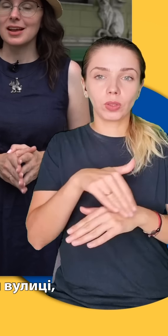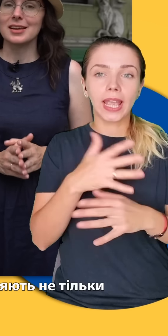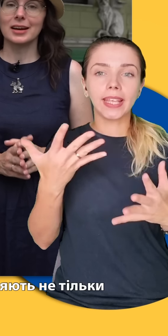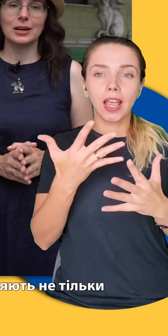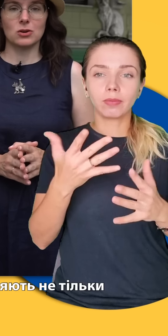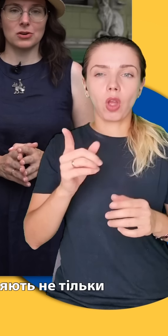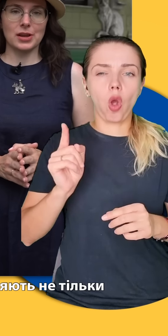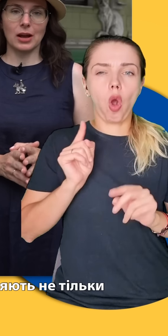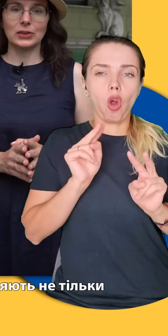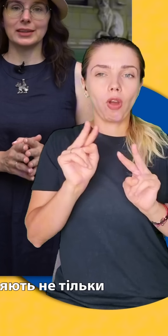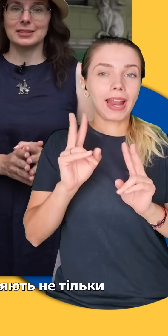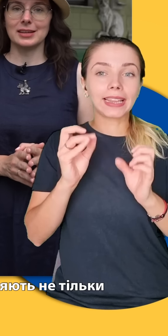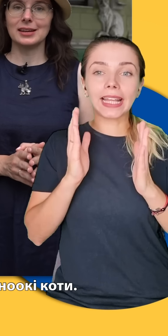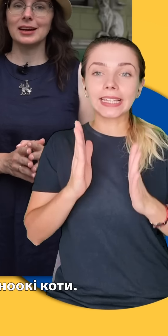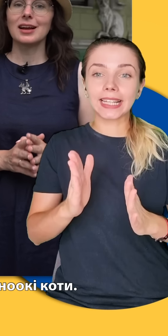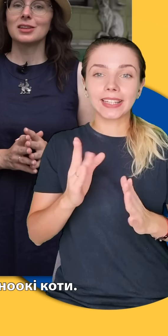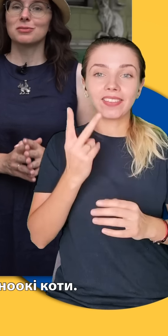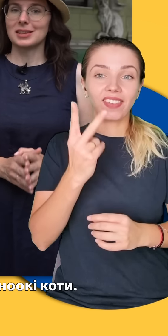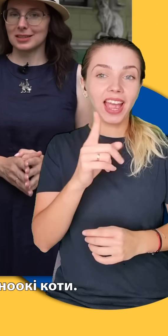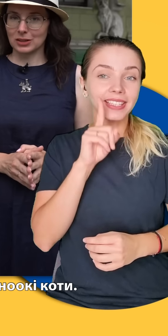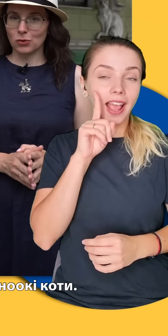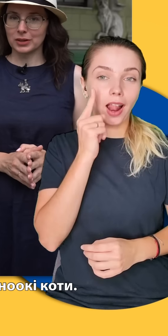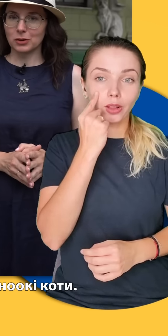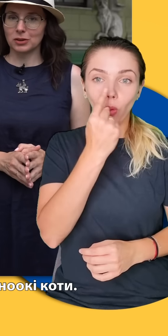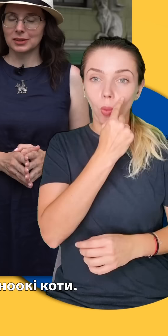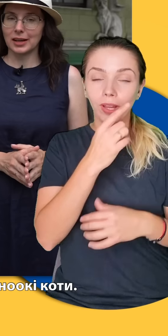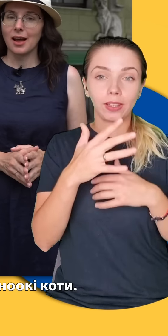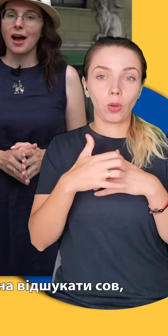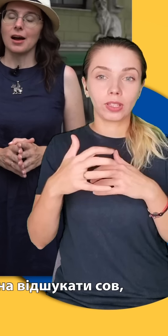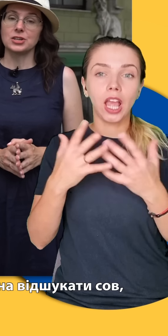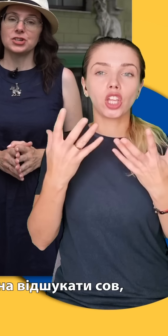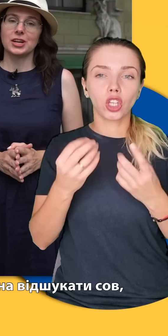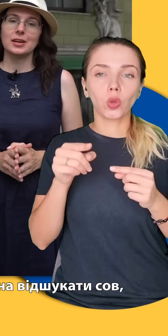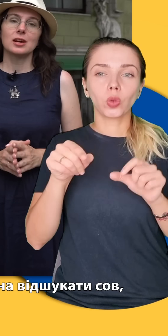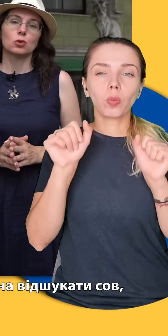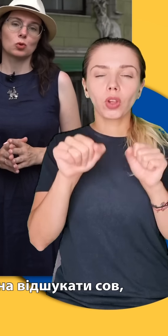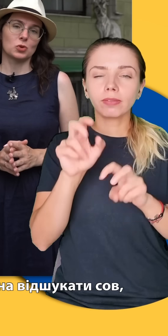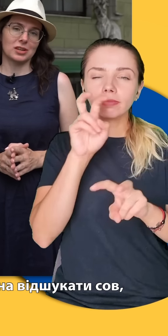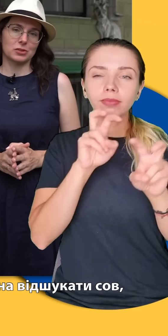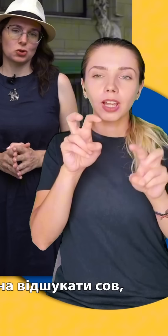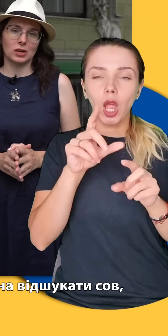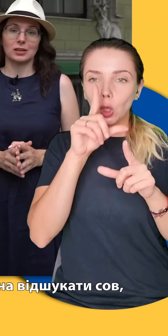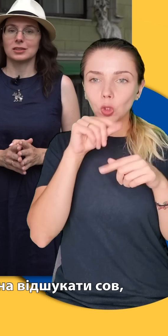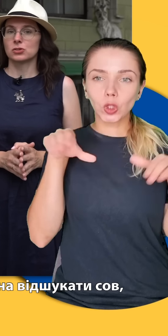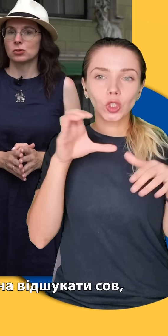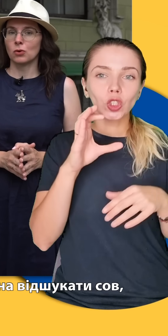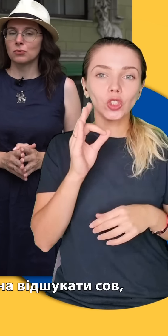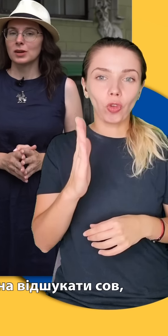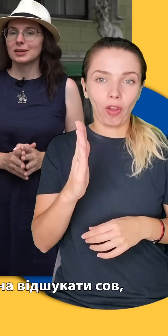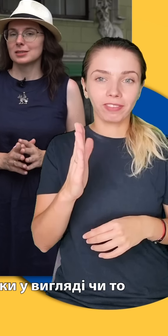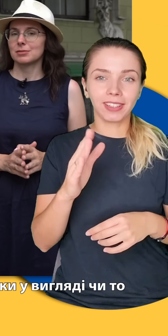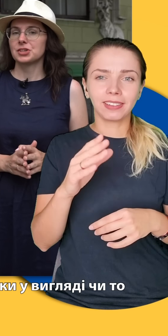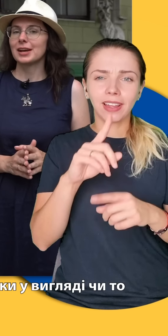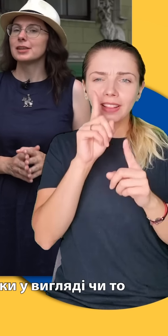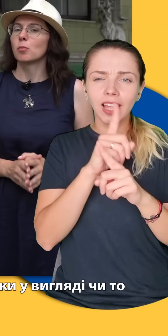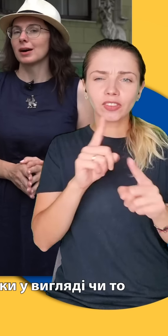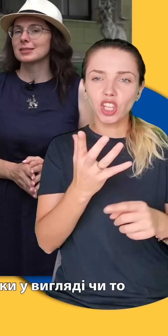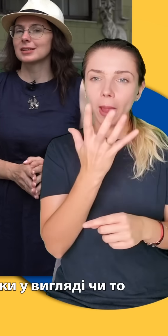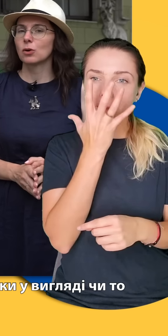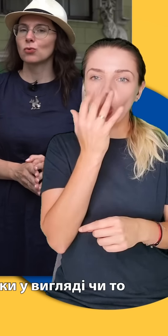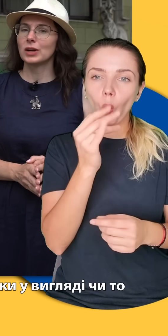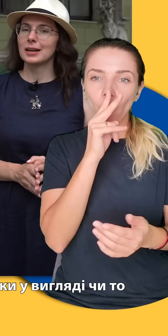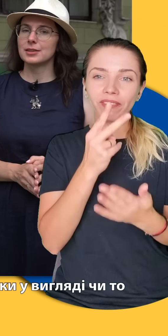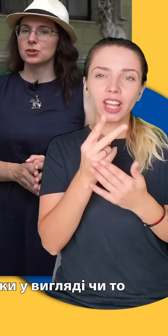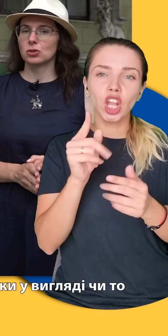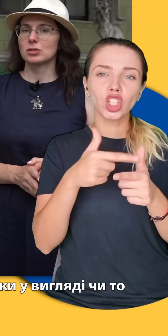вулиці, який охороняють не тільки два зеленоокі коти, а ще й тут можна відшукати сов, незвичайні